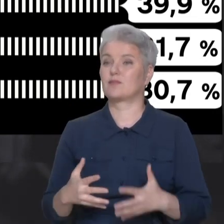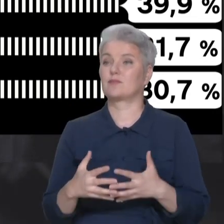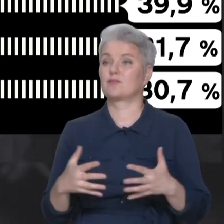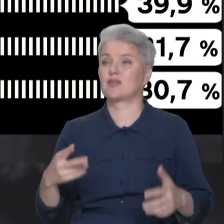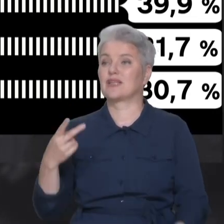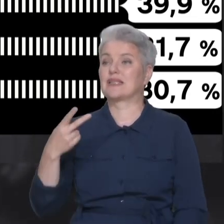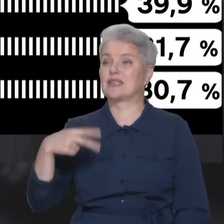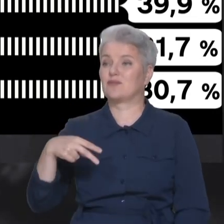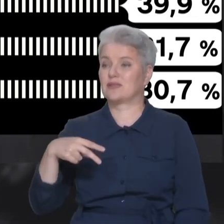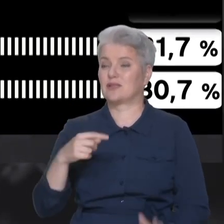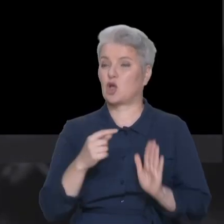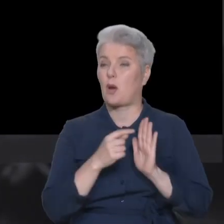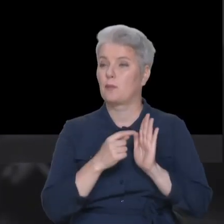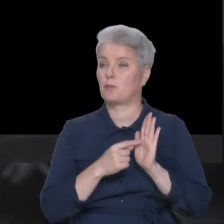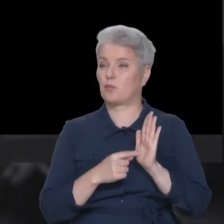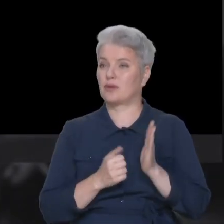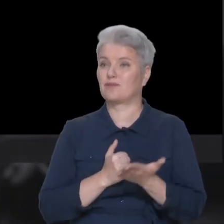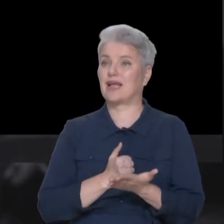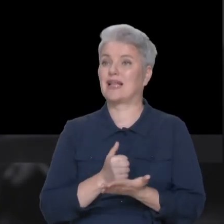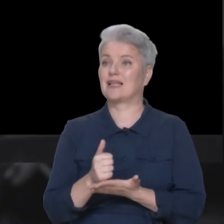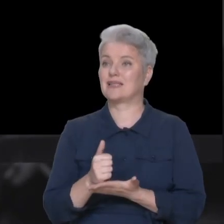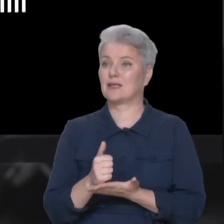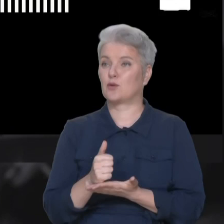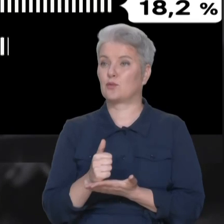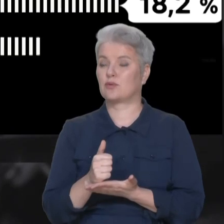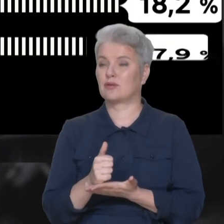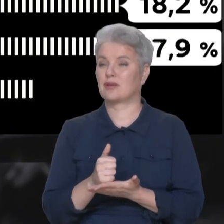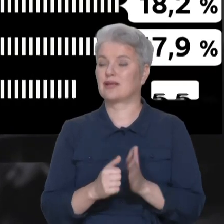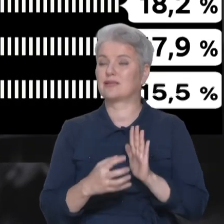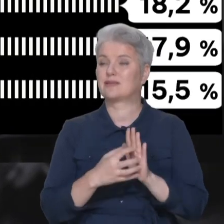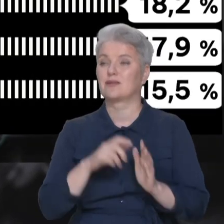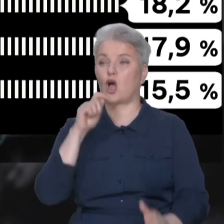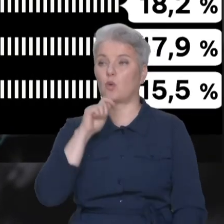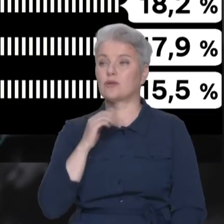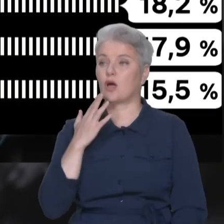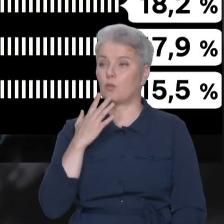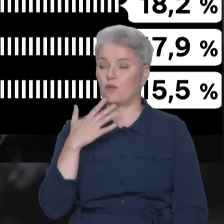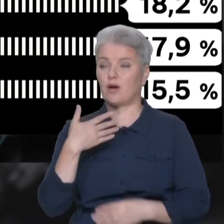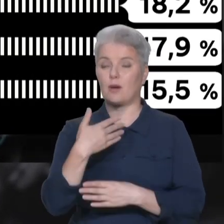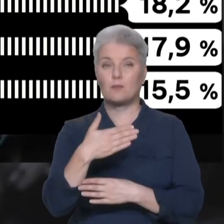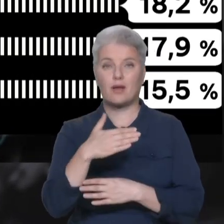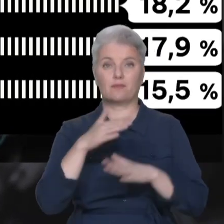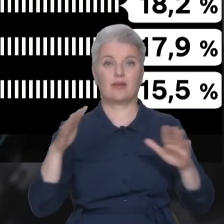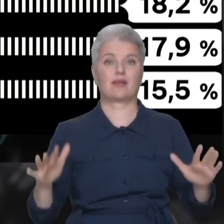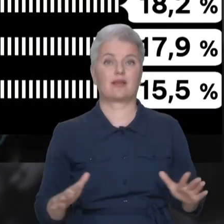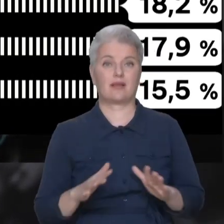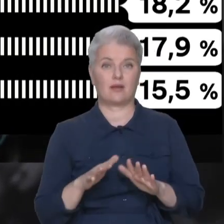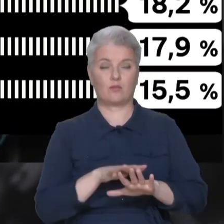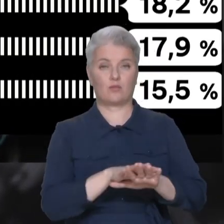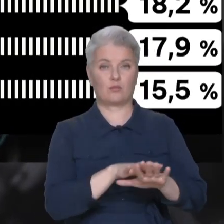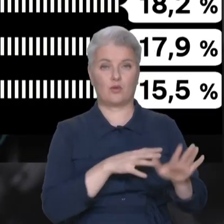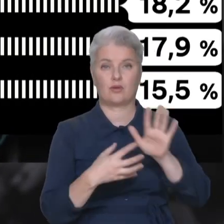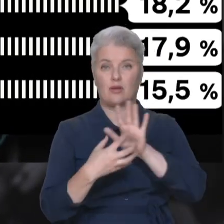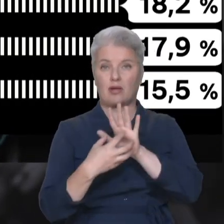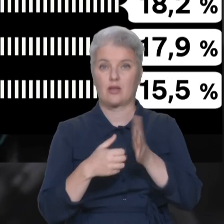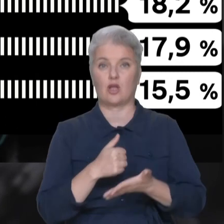20 пунктів. Лідирують пункти, от символами є українська мова, прапор України, гімн України, збройні сили, герб,